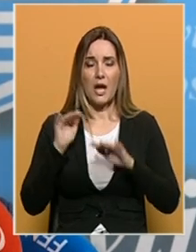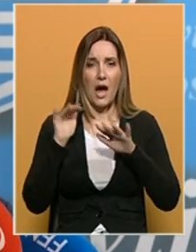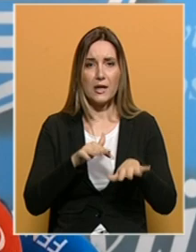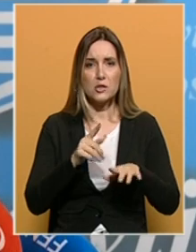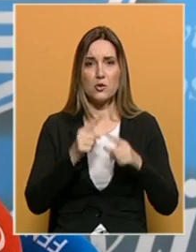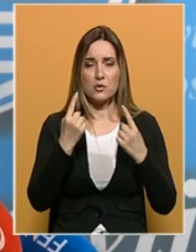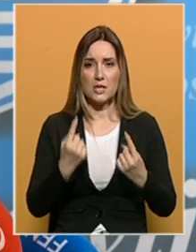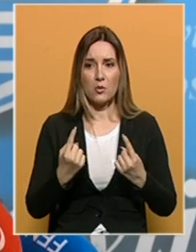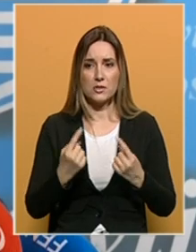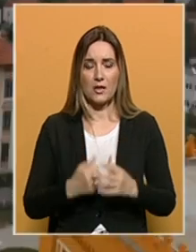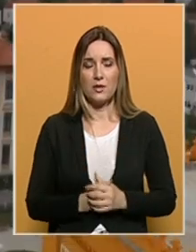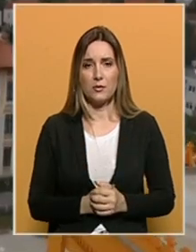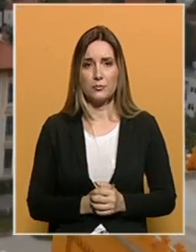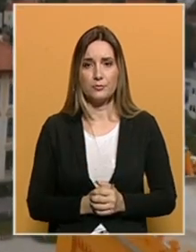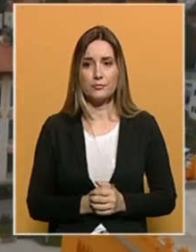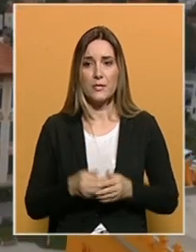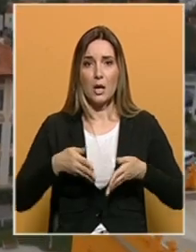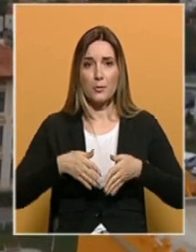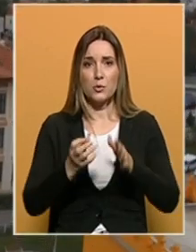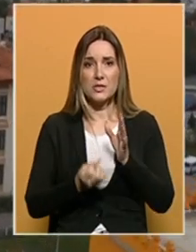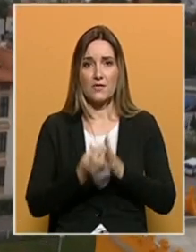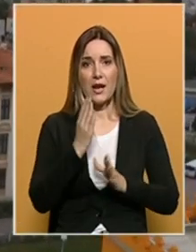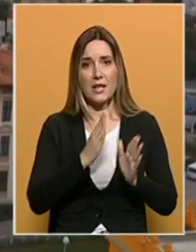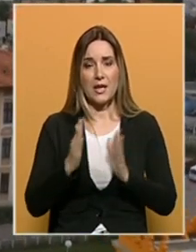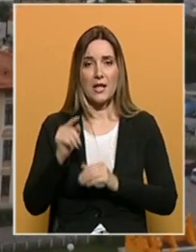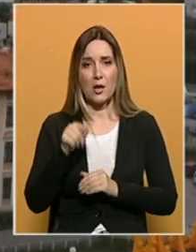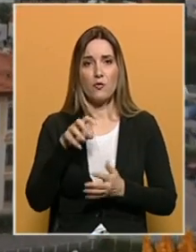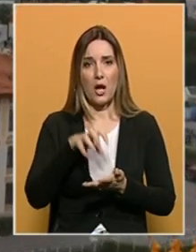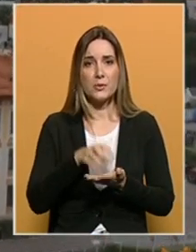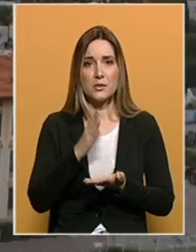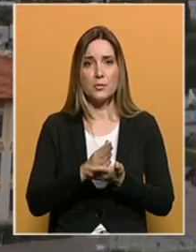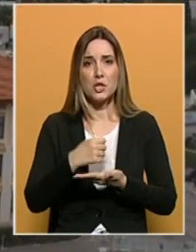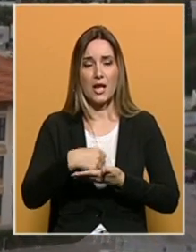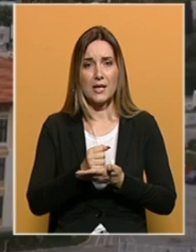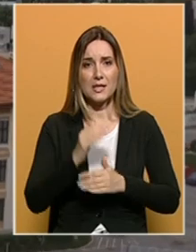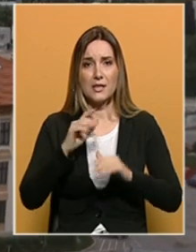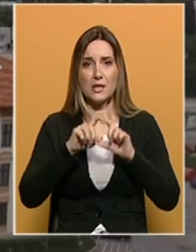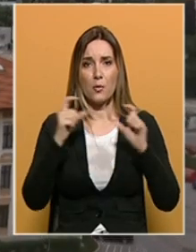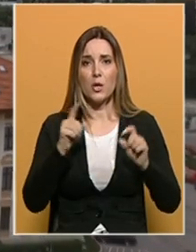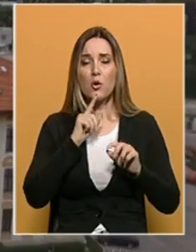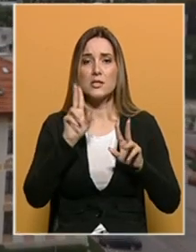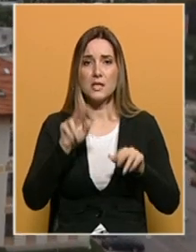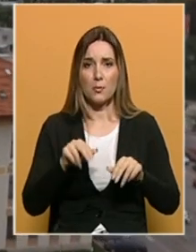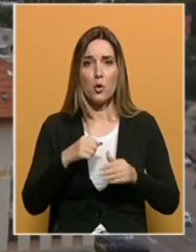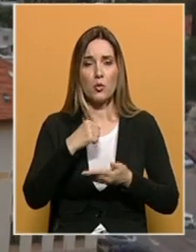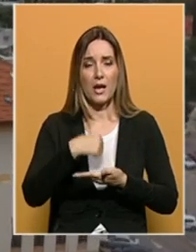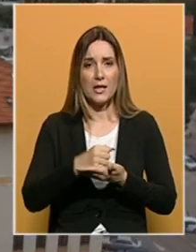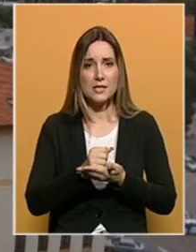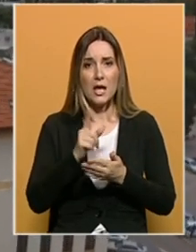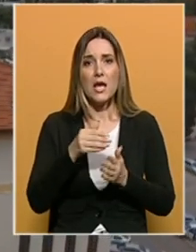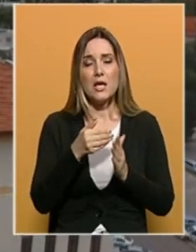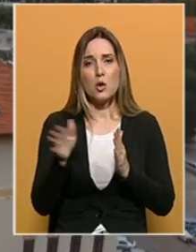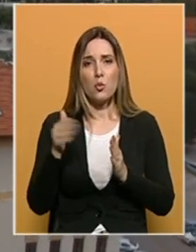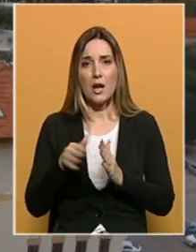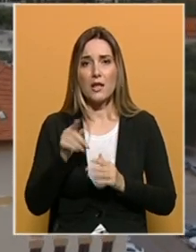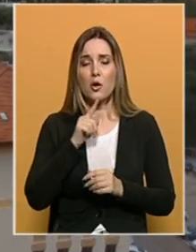i evo radimo dosta na tom polju. Put za stvaranje reda u ovoj oblasti biće legalizacija objekata koji se mogu legalizirati i uklanjanje onih